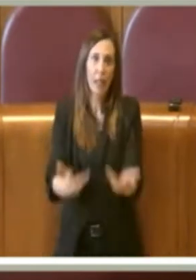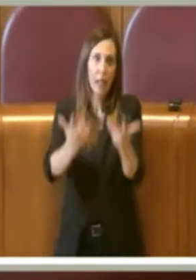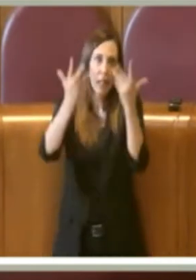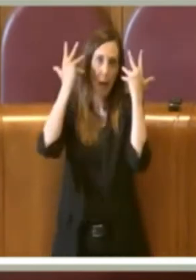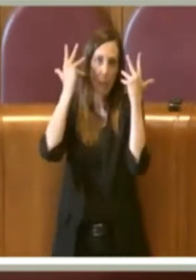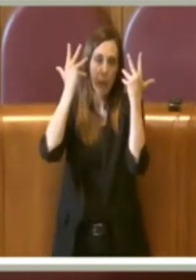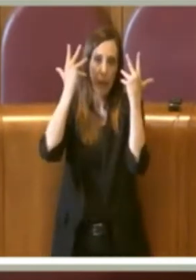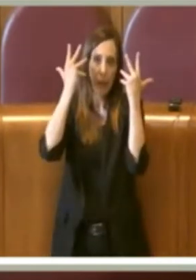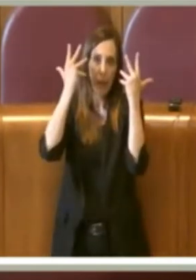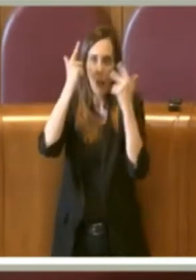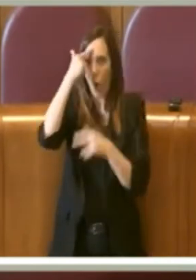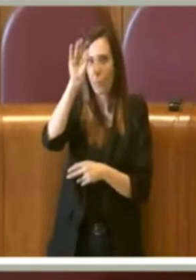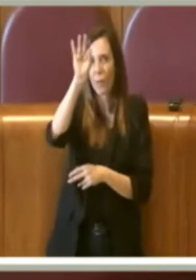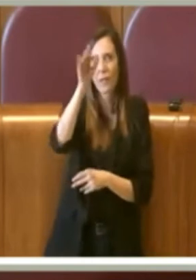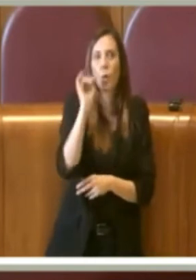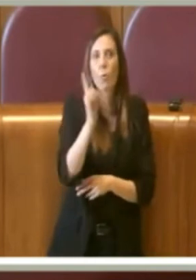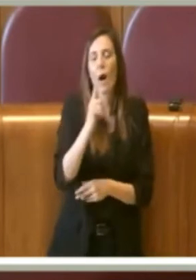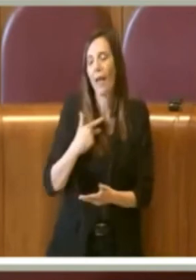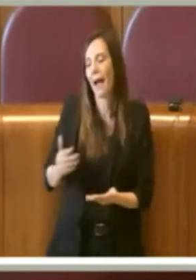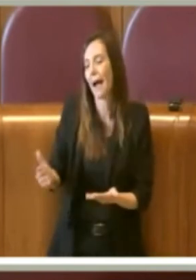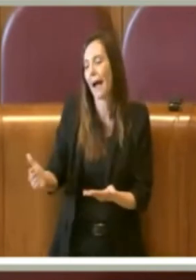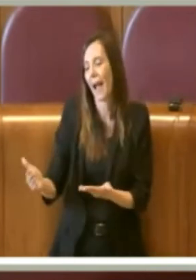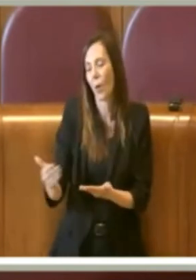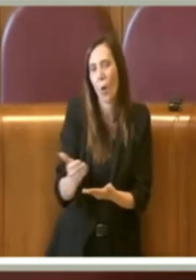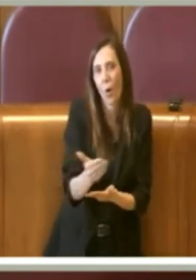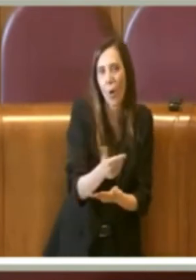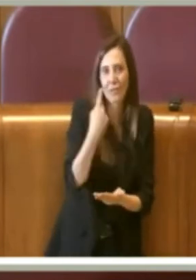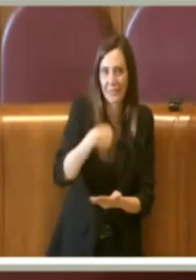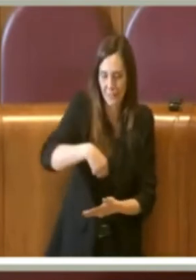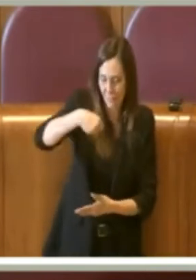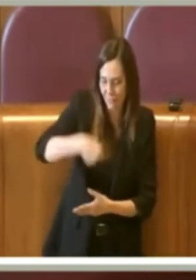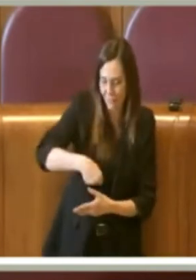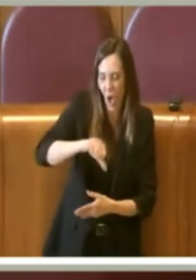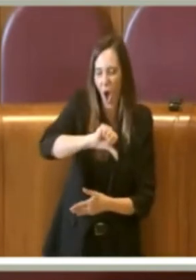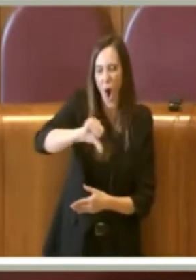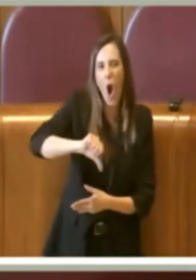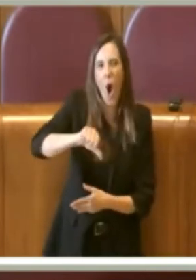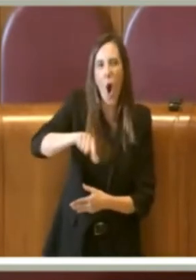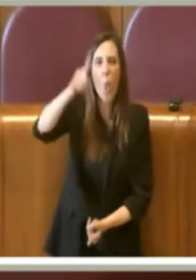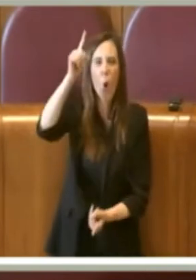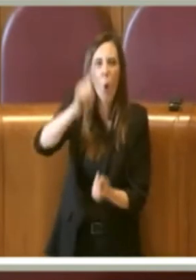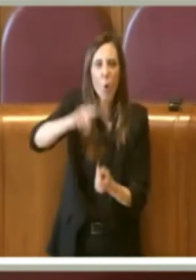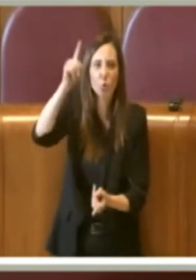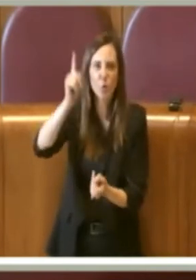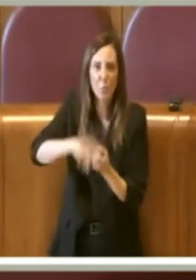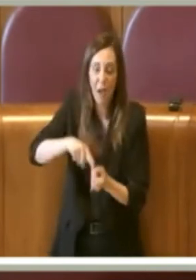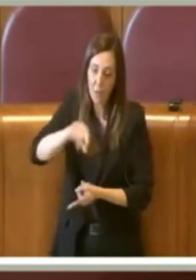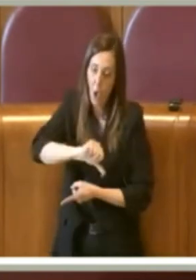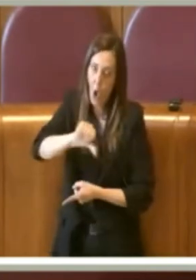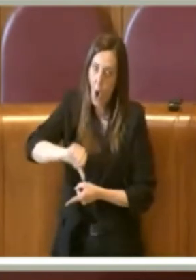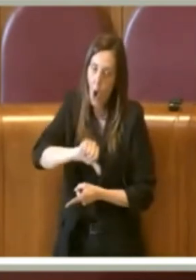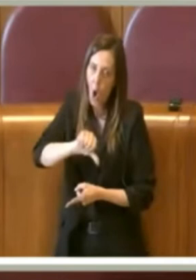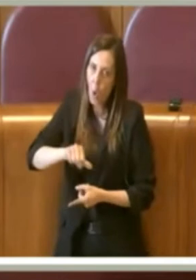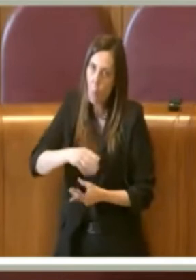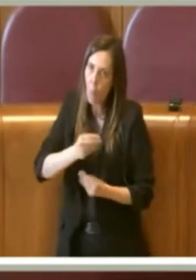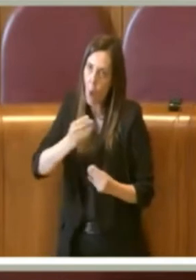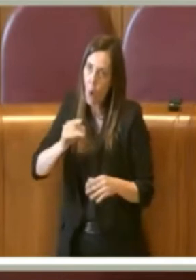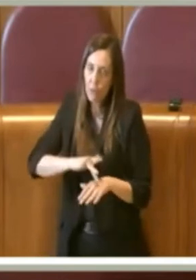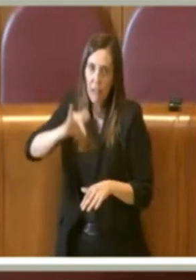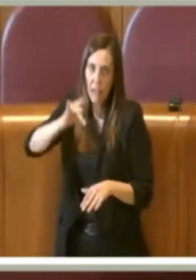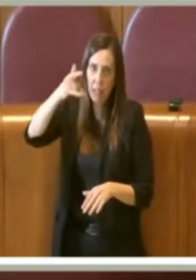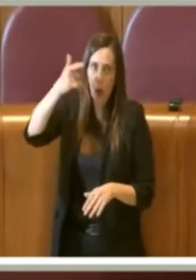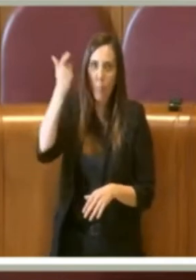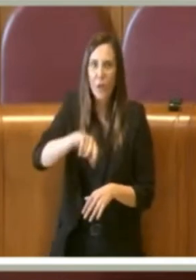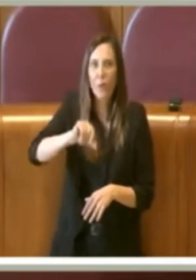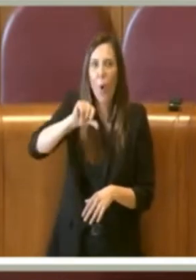la raccolta tramite fusti dell'olio esausto e ricordiamo che è un tema ambientale molto sensibile e molto delicato